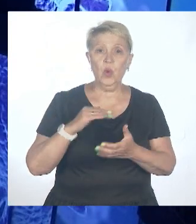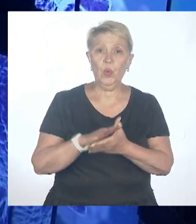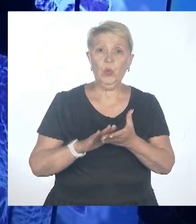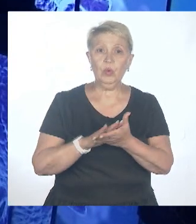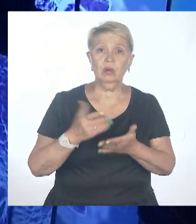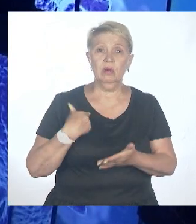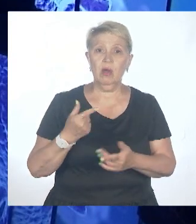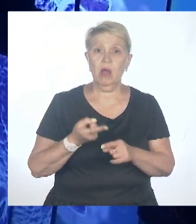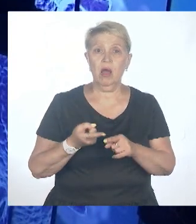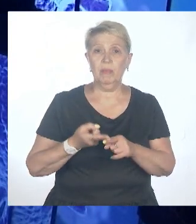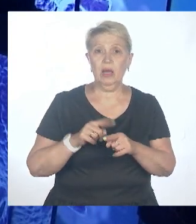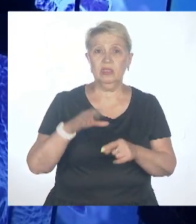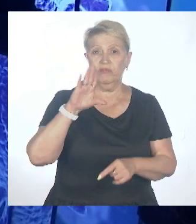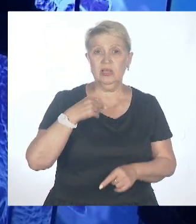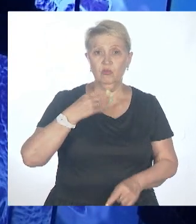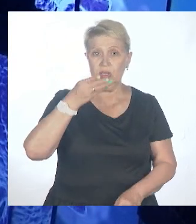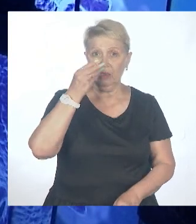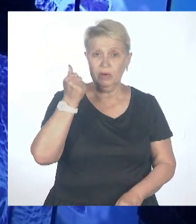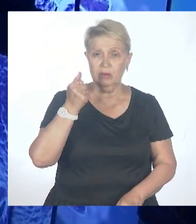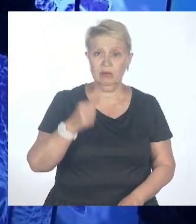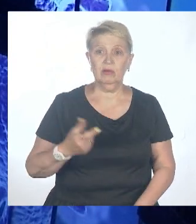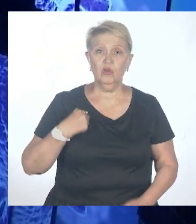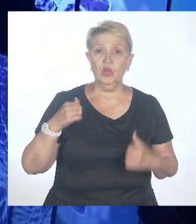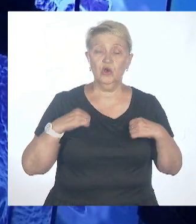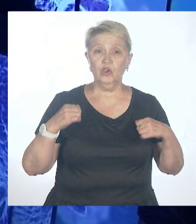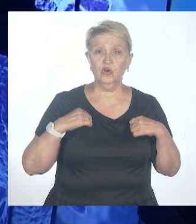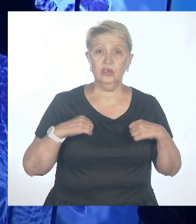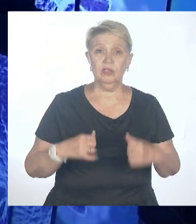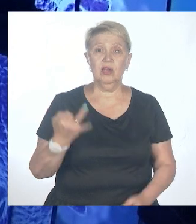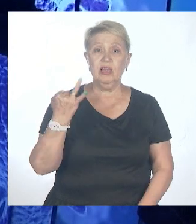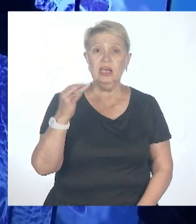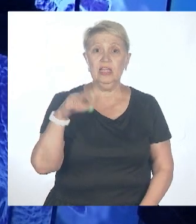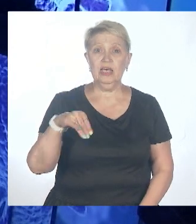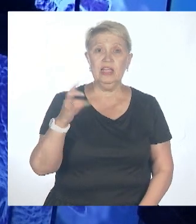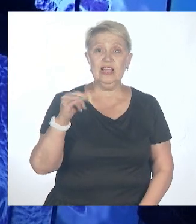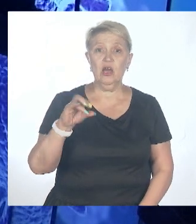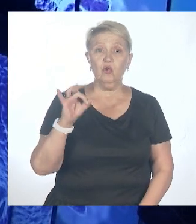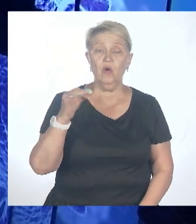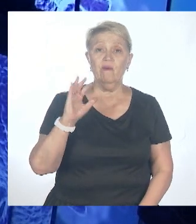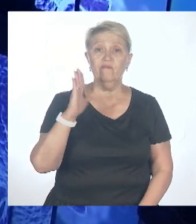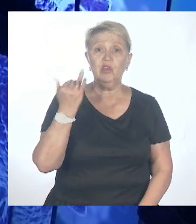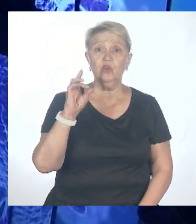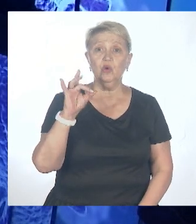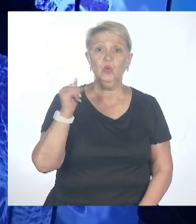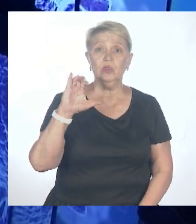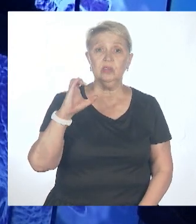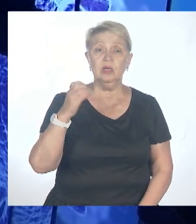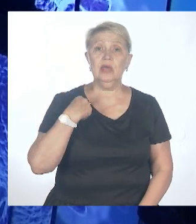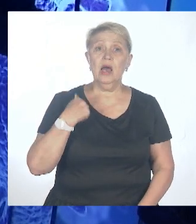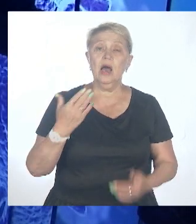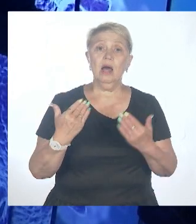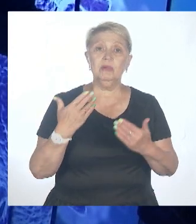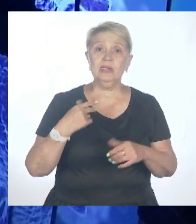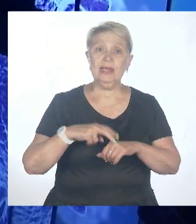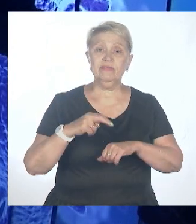И что говорят врачи? Ну, значит, ждём антровирус. Сейчас. Расслабились мы. Сейчас, значит, вернётся. Потому что я вот общался с врачами